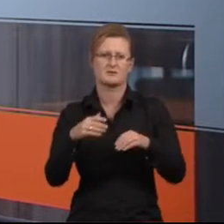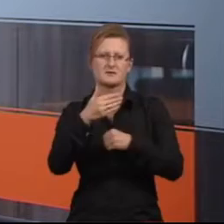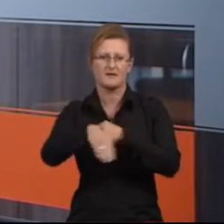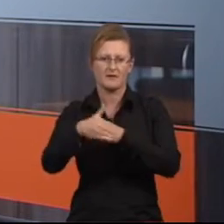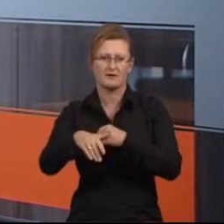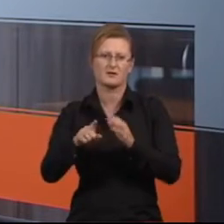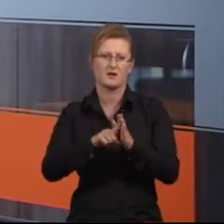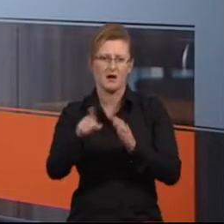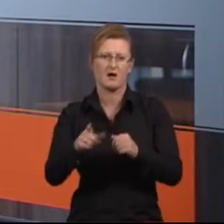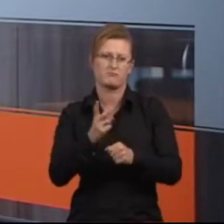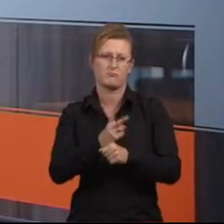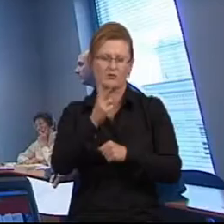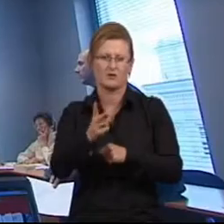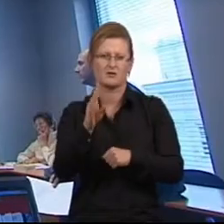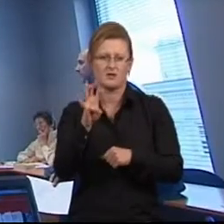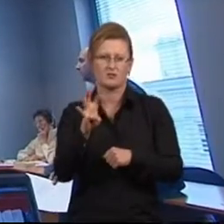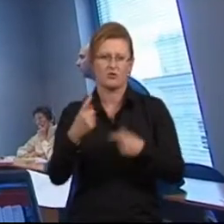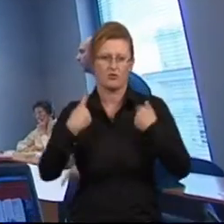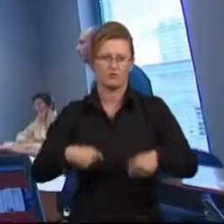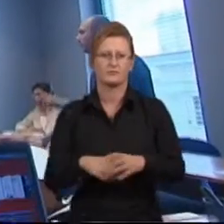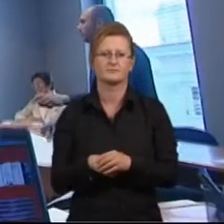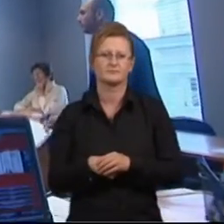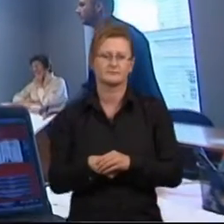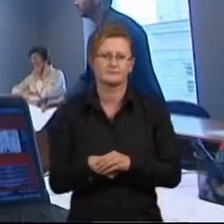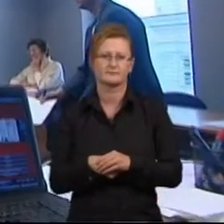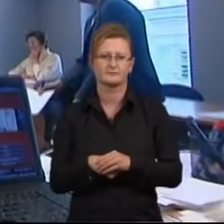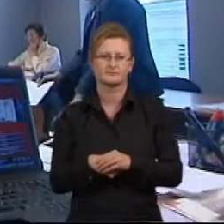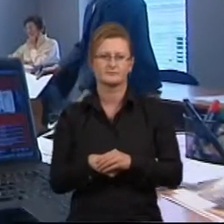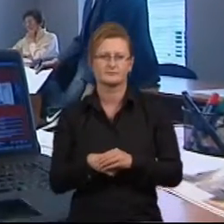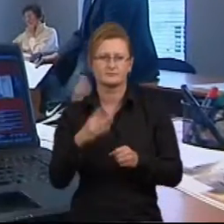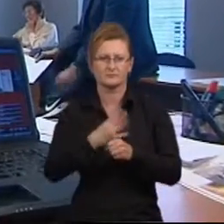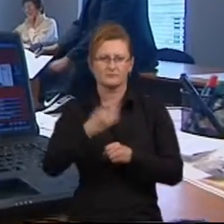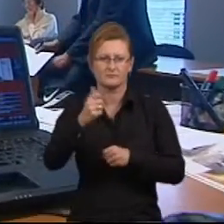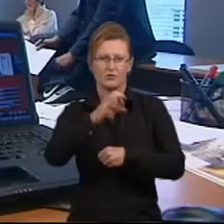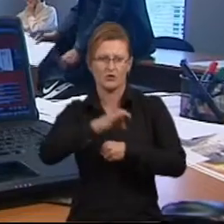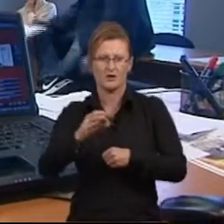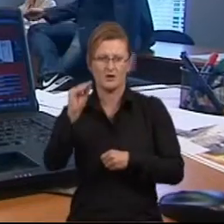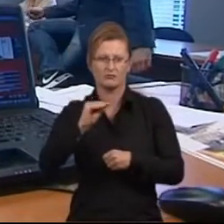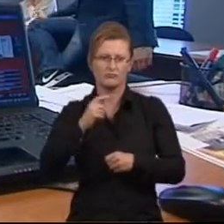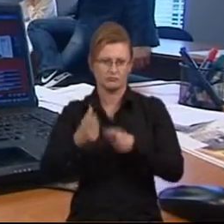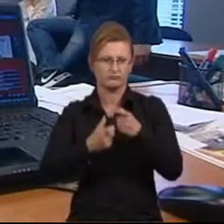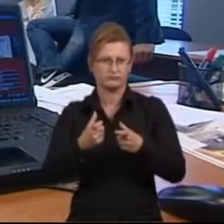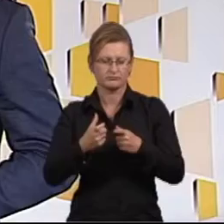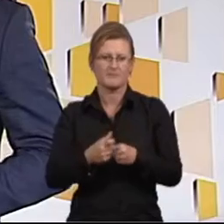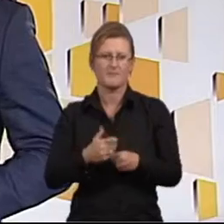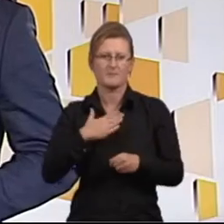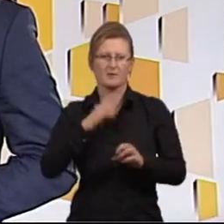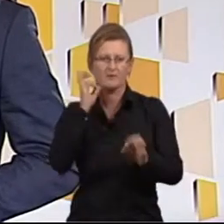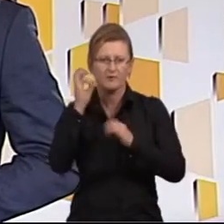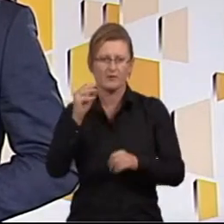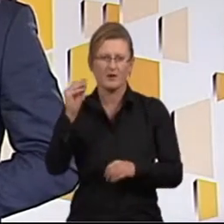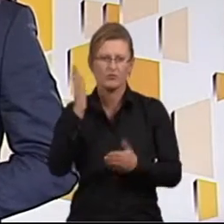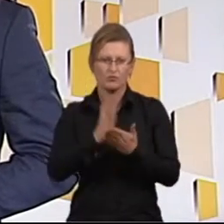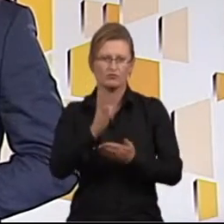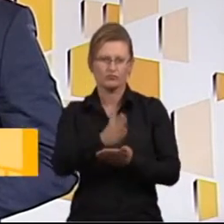egzaminy zewnętrzne dla ponad 400 osób. 41 projektów już realizujemy. Mamy informację,